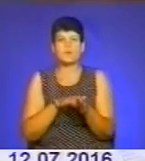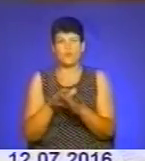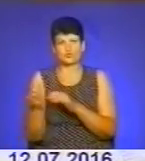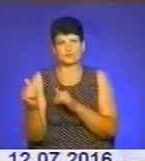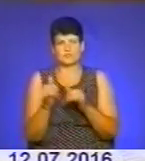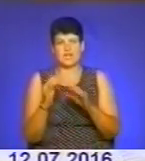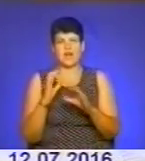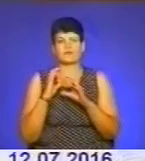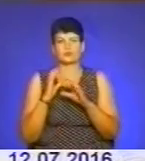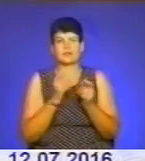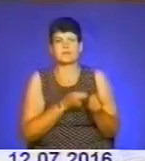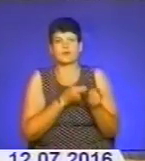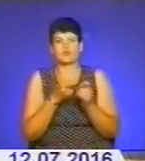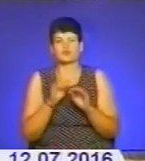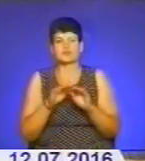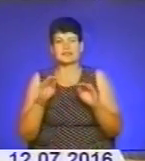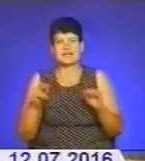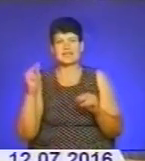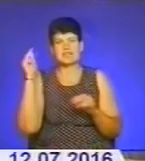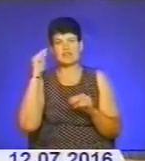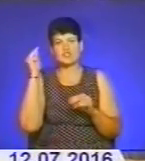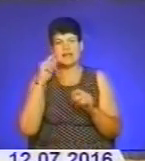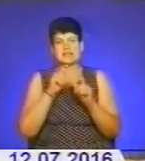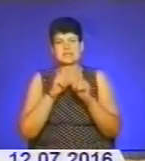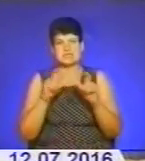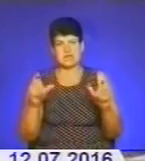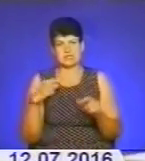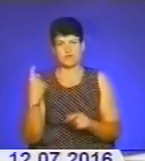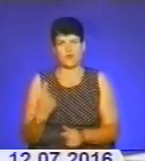автобусами для довозу дітей до навчальних закладів області.